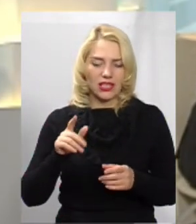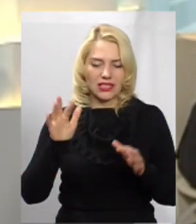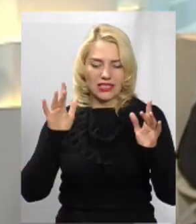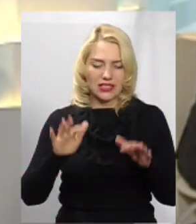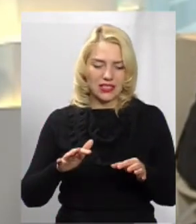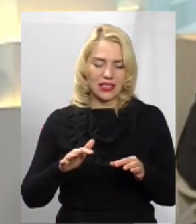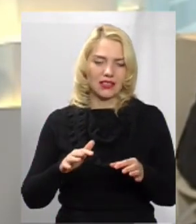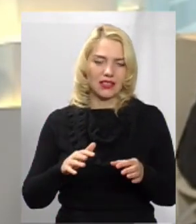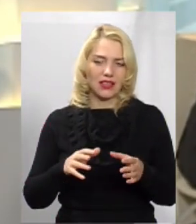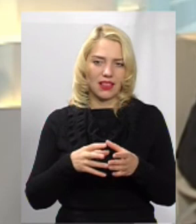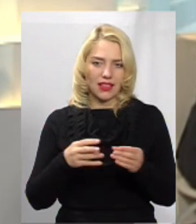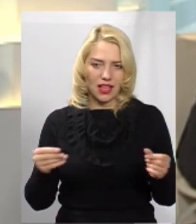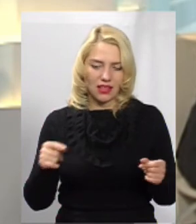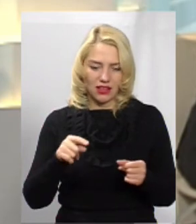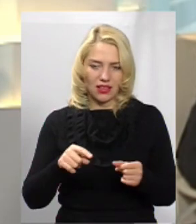вивозимо обов'язково.